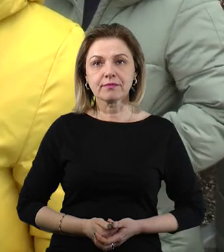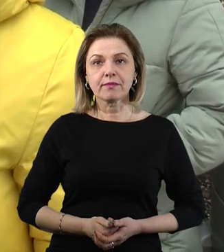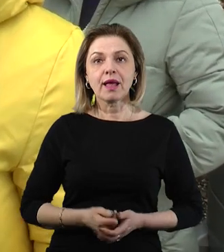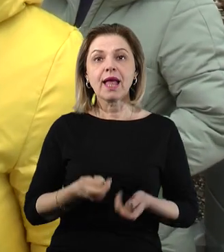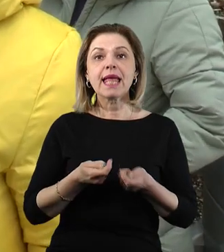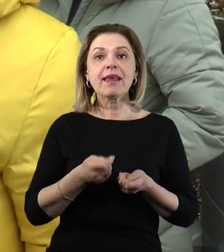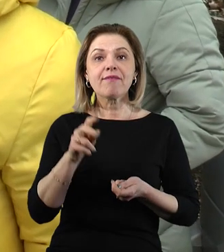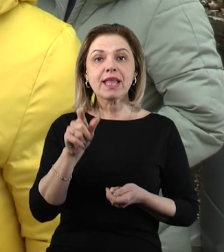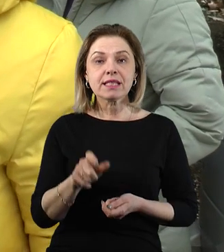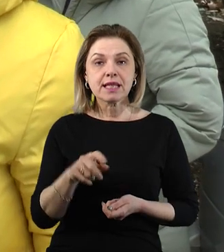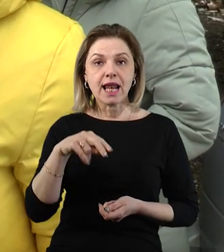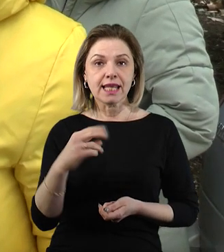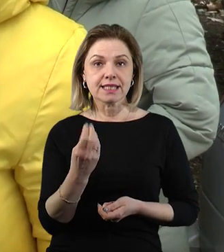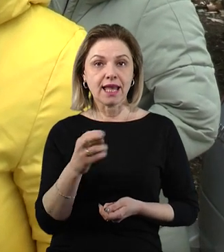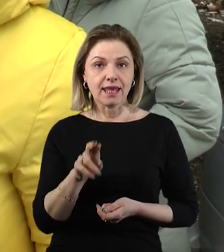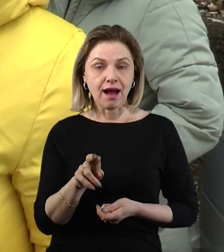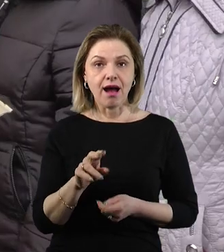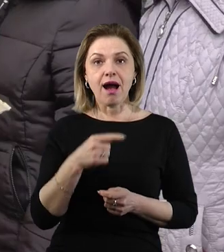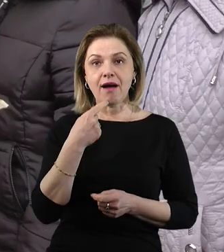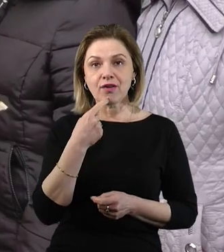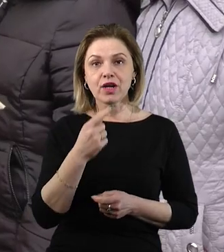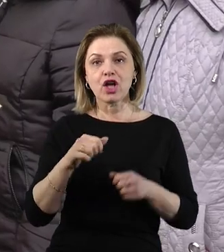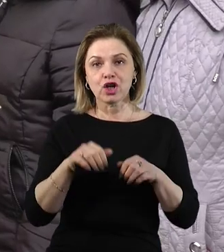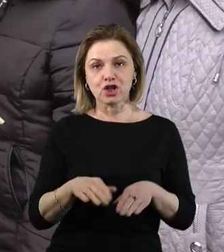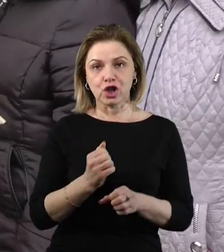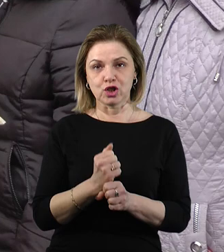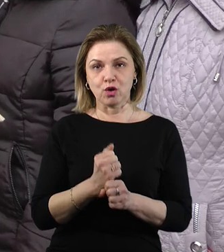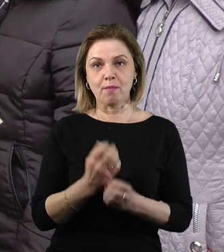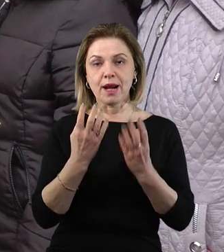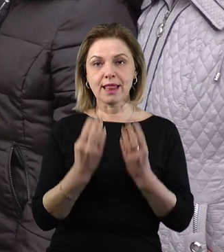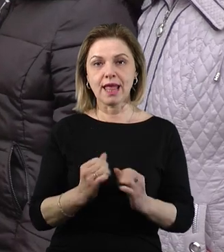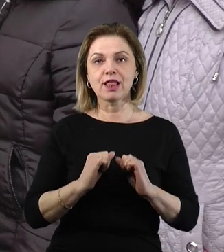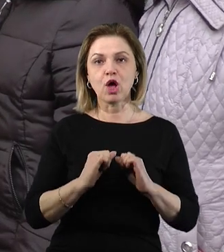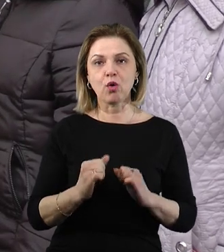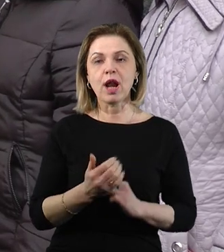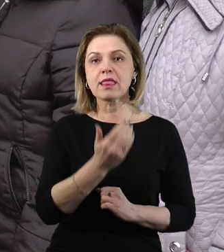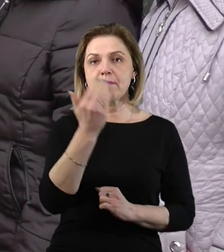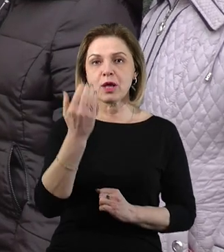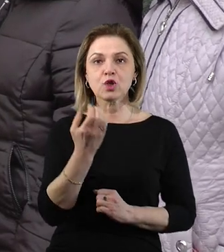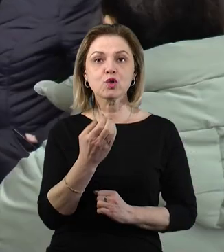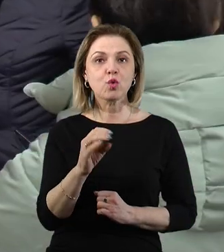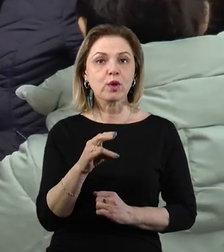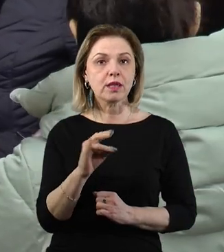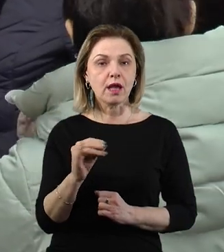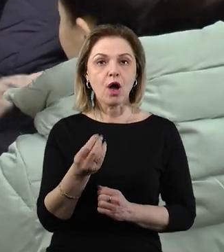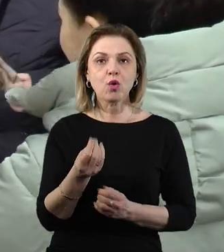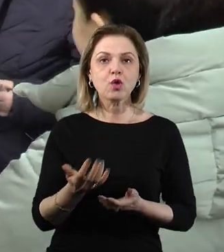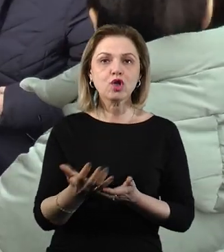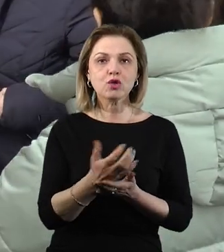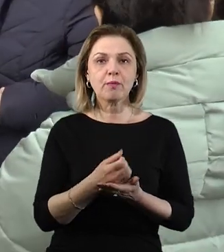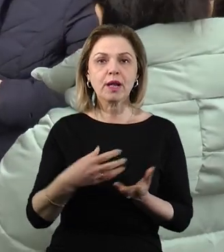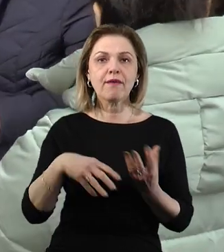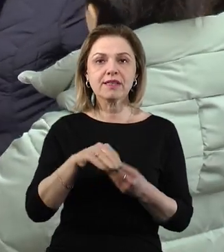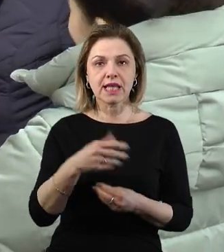Керівниця ліцею Віра Барбанчук каже, вирішили зробити це саме у День Героїв Небесної Сотні. Гроші здавали усі